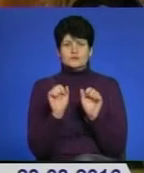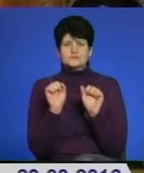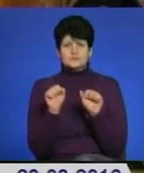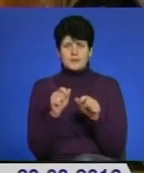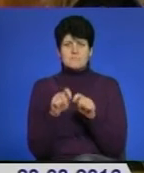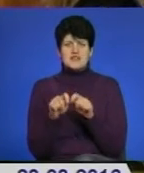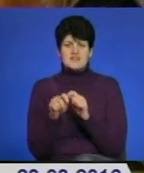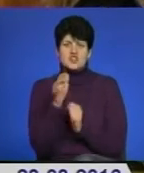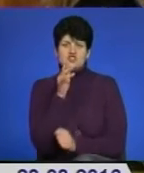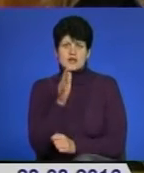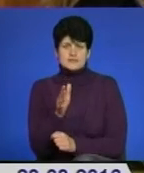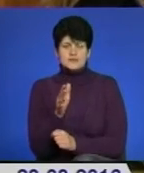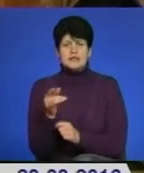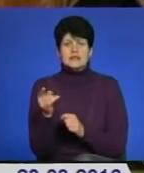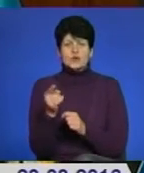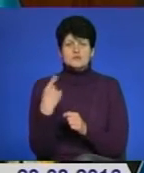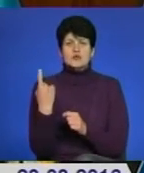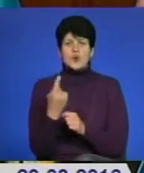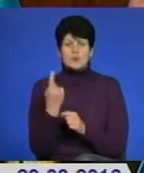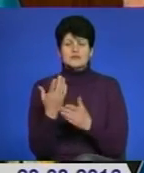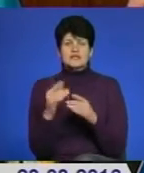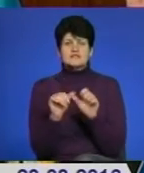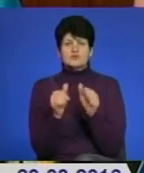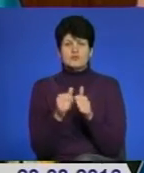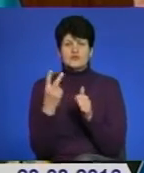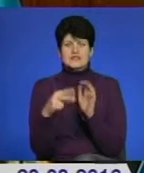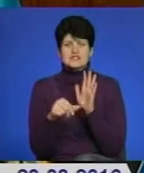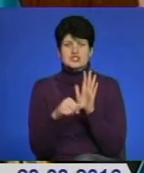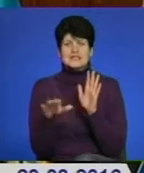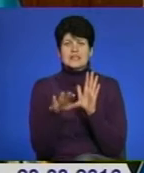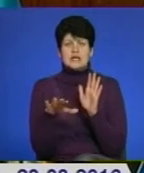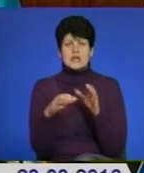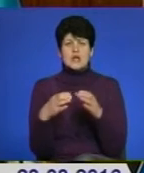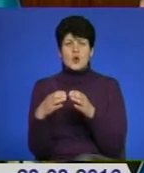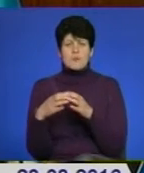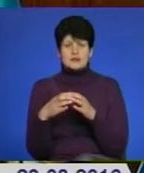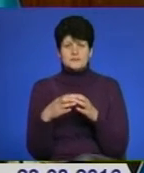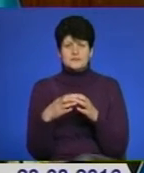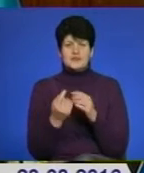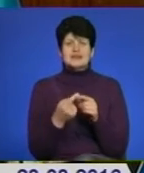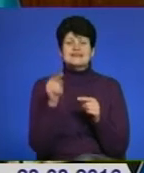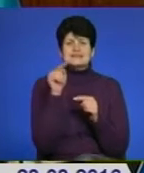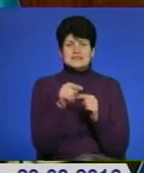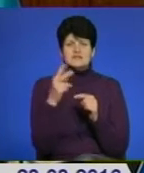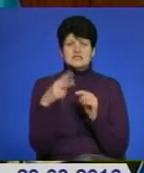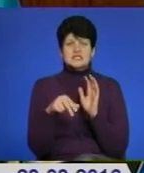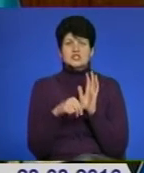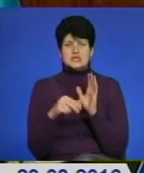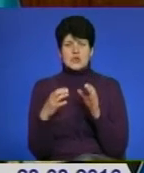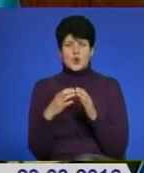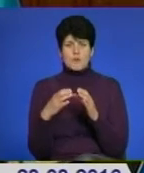перевірить час. Тернопільська область, де сформовано 26 територіальних громад, з тих 26 громад